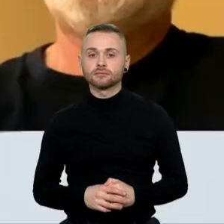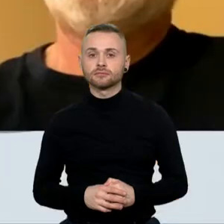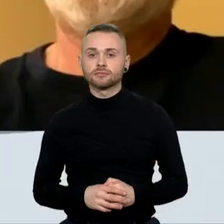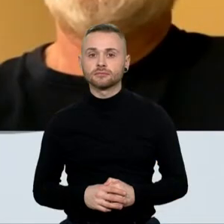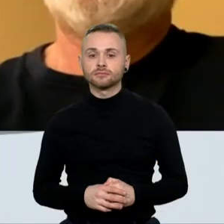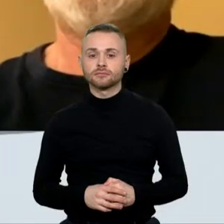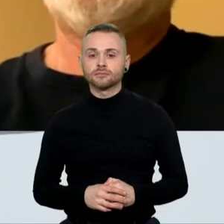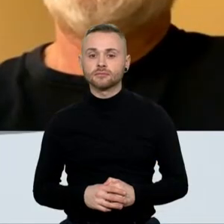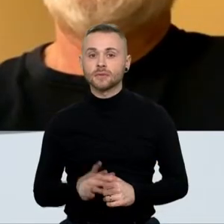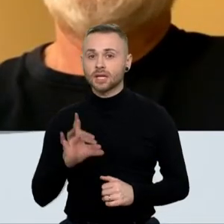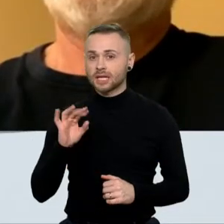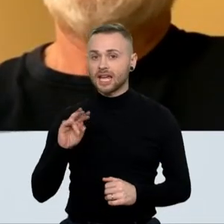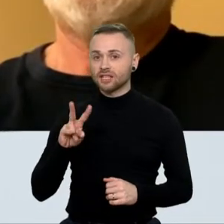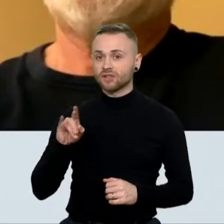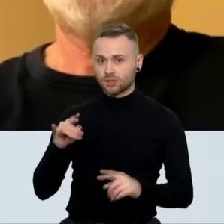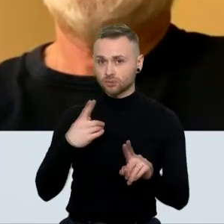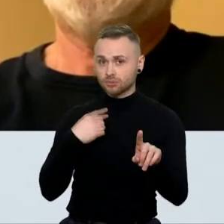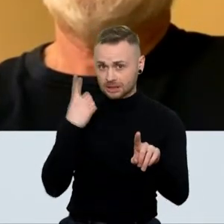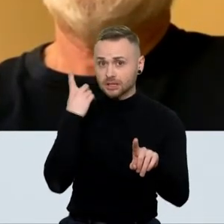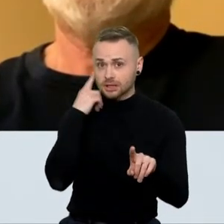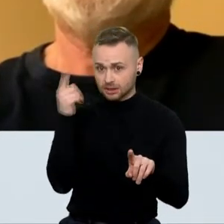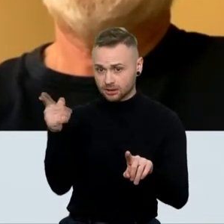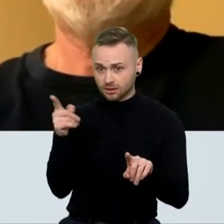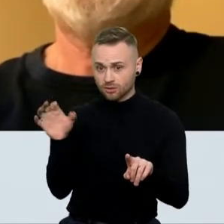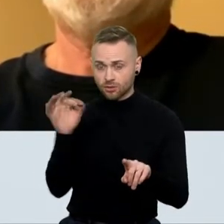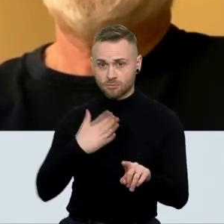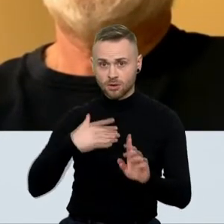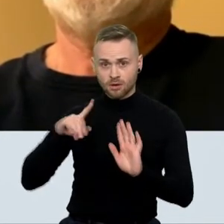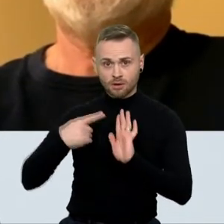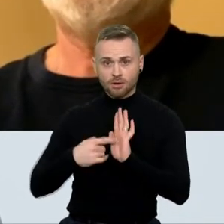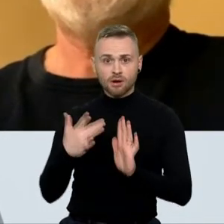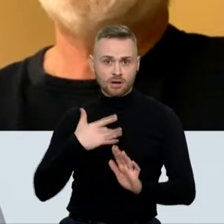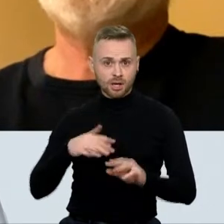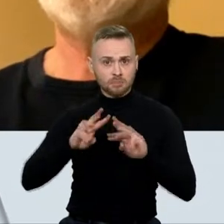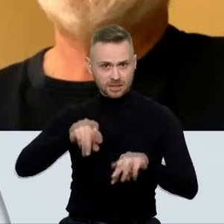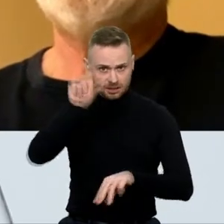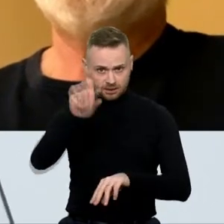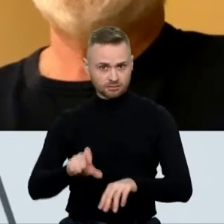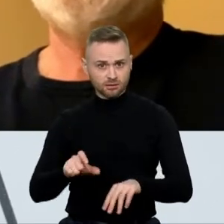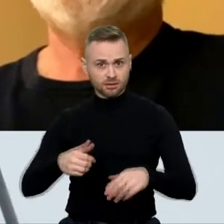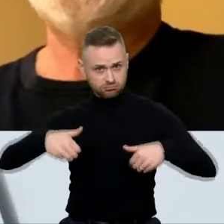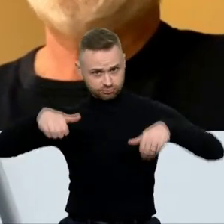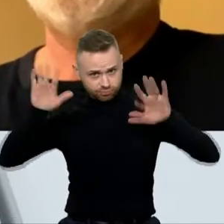Ponio Gentvilui girdėjo atklausimą dėl ministro, ar jūs galėjo tiesiog net laikyti įtampos jūsų galvą?